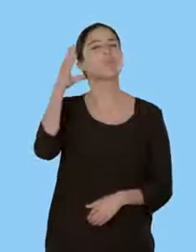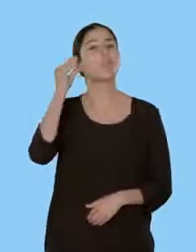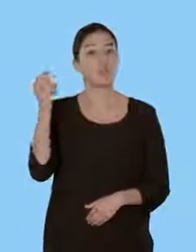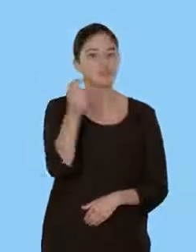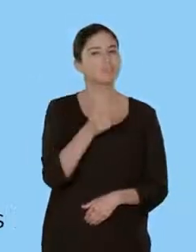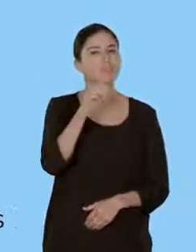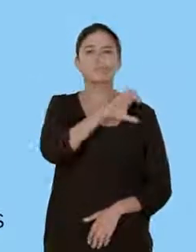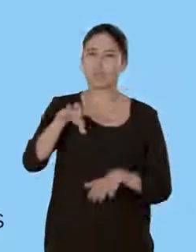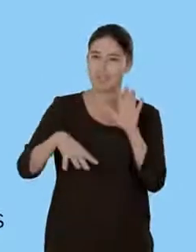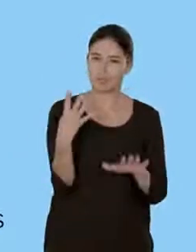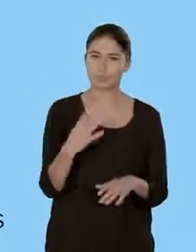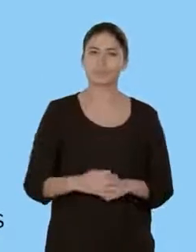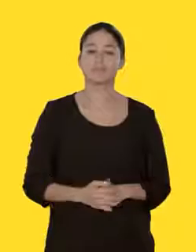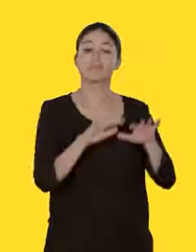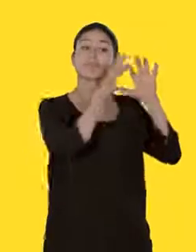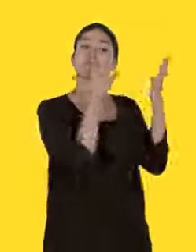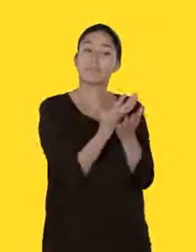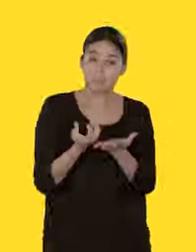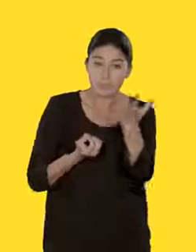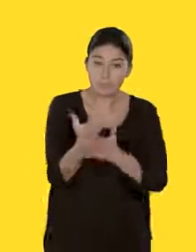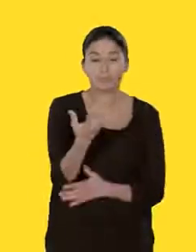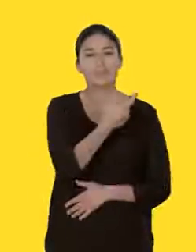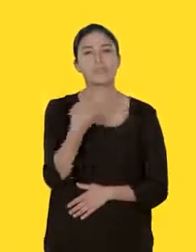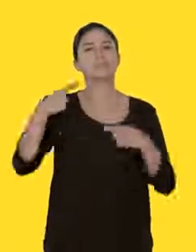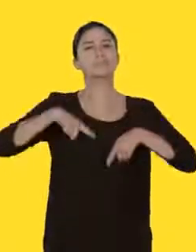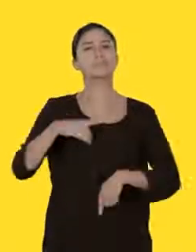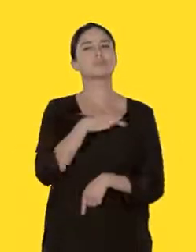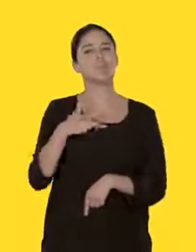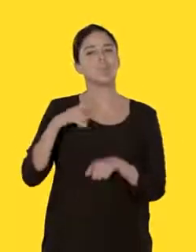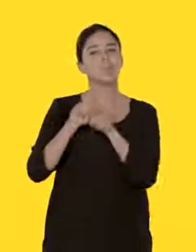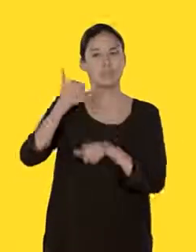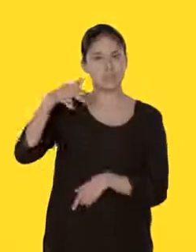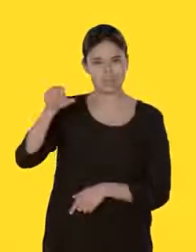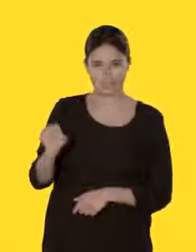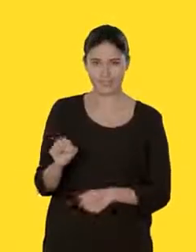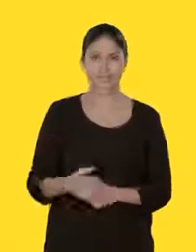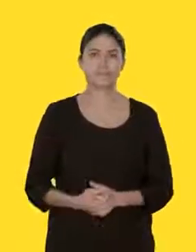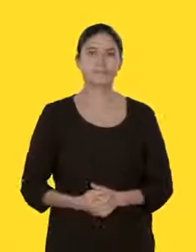appelez immédiatement le 15. Ceci est un message du ministère chargé de la Santé et de l'INPES.'INPES.